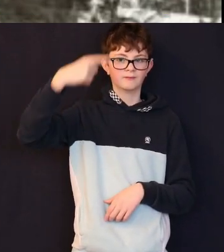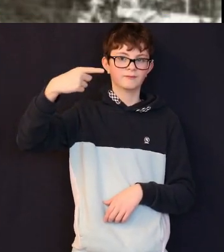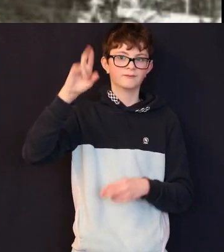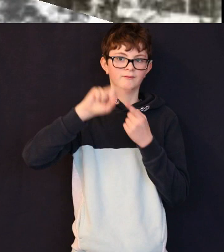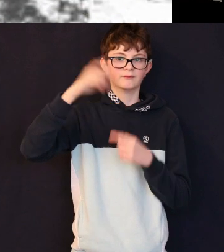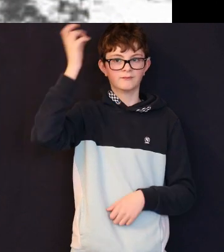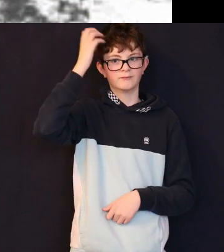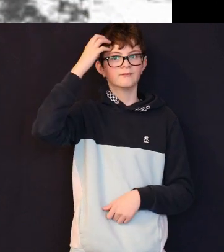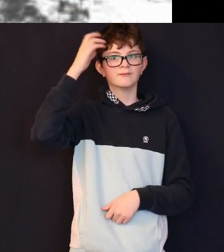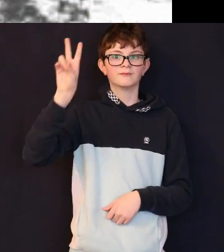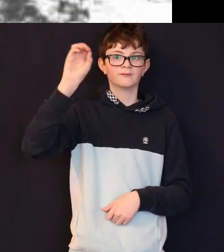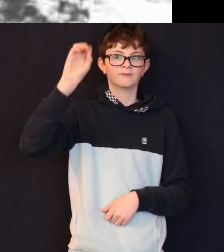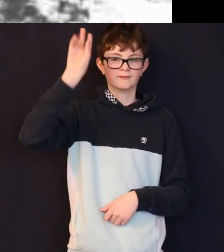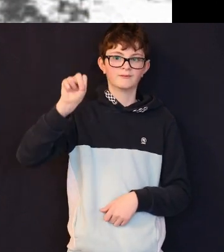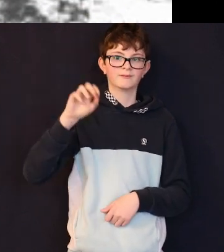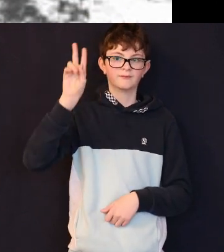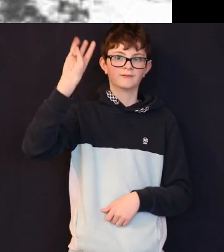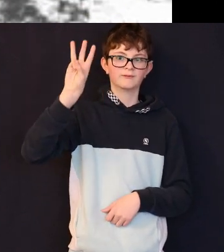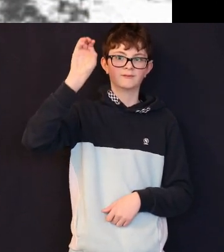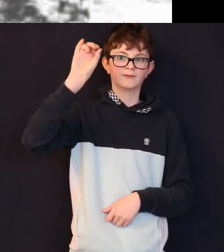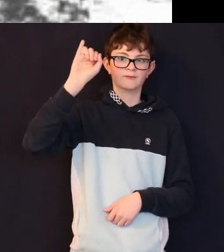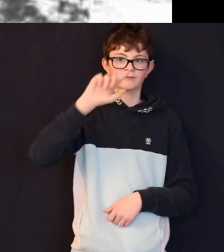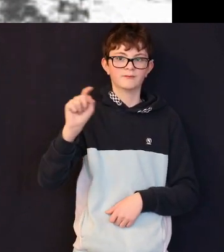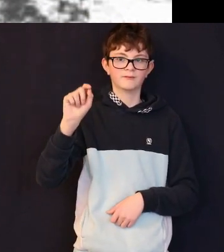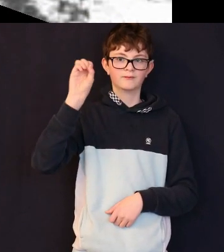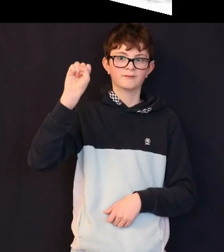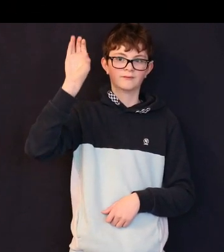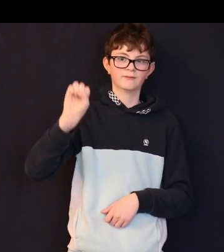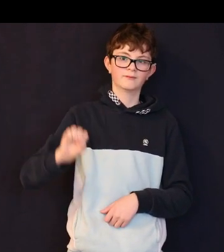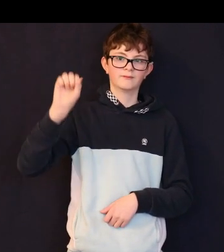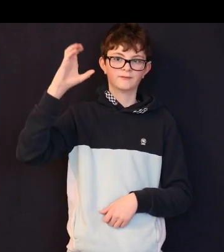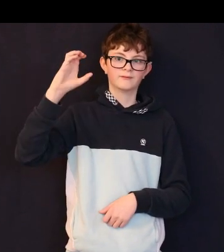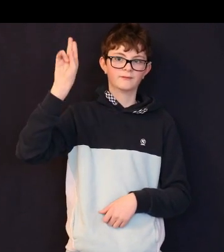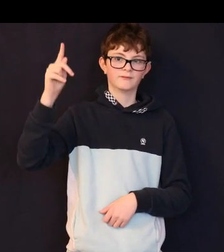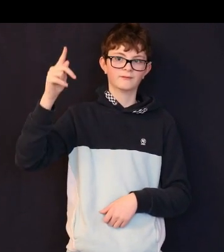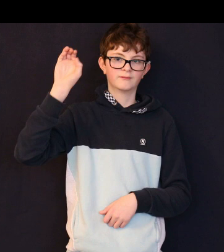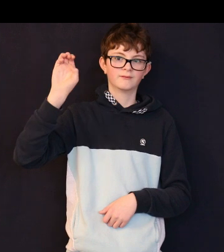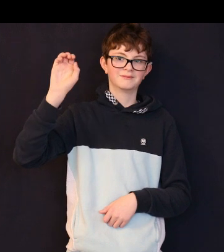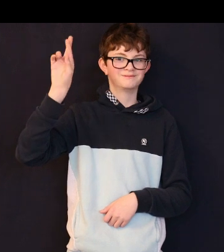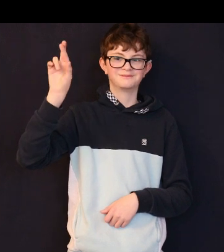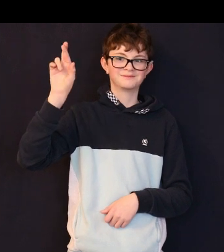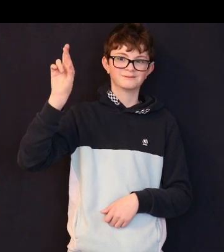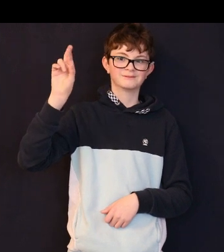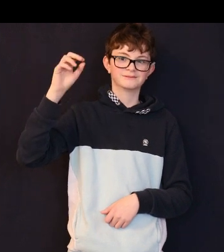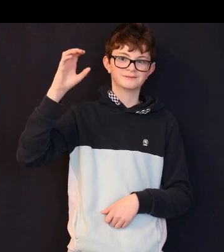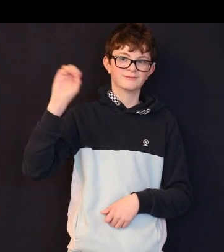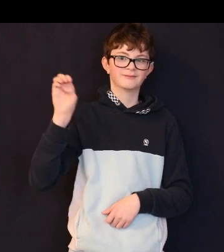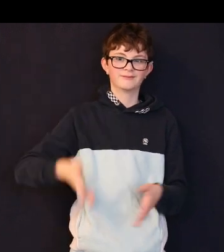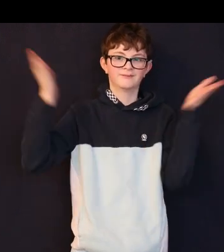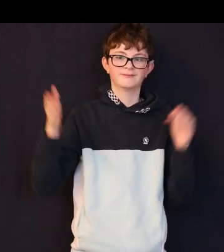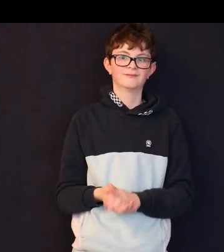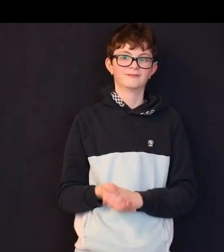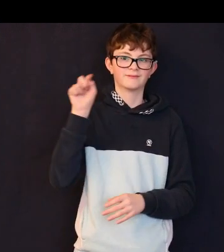durch mächtige Felsen kommt die Kettenreaktion im Uranreaktor in Gang. Die ganze spannende Geschichte